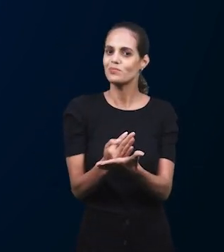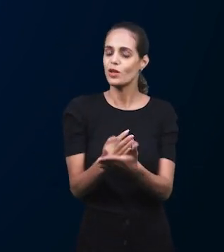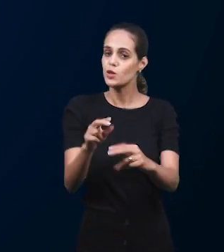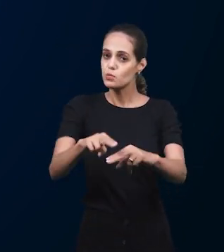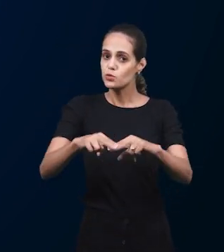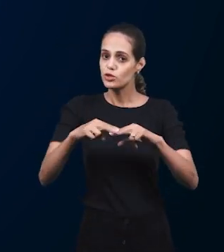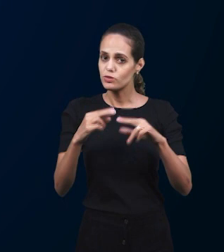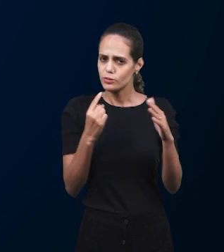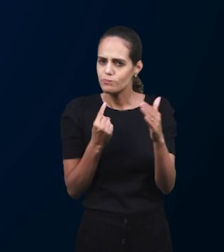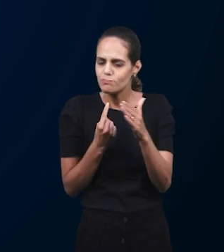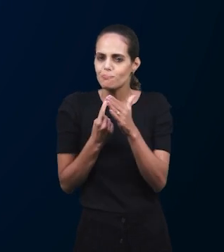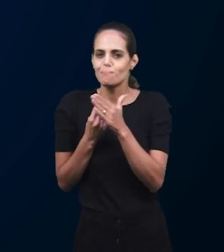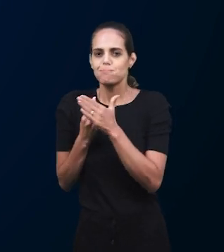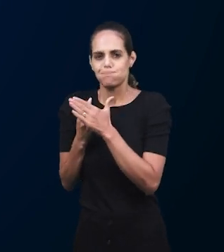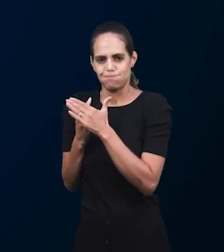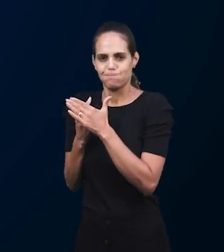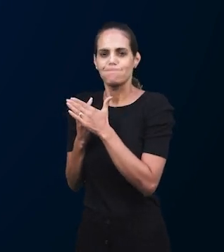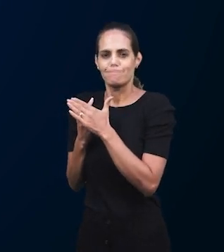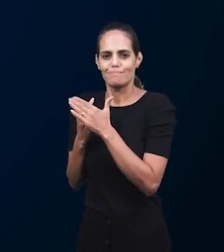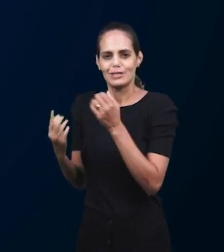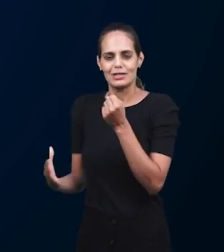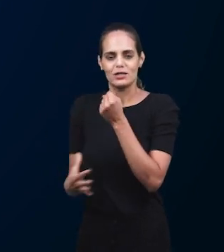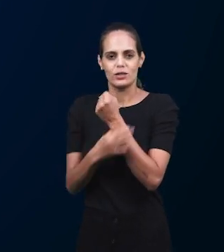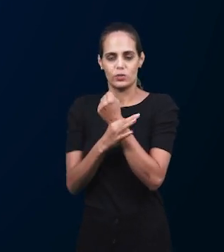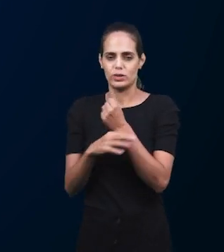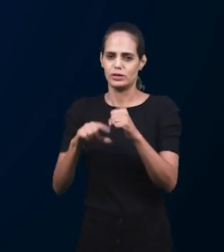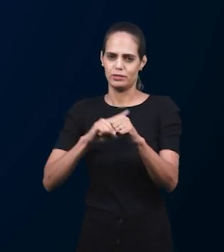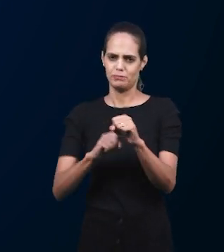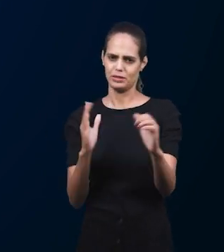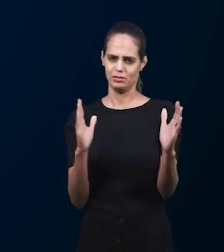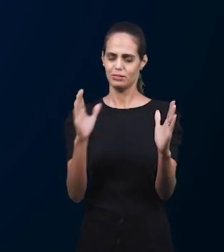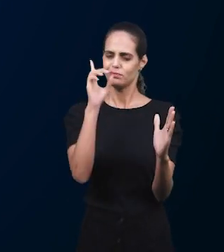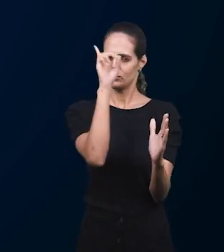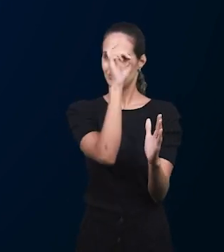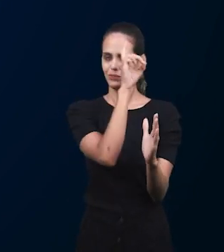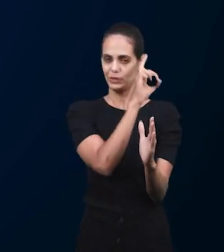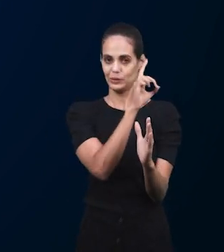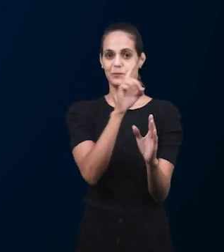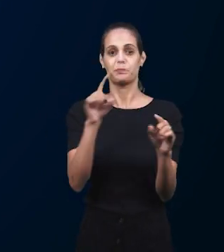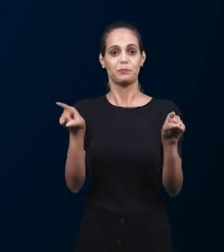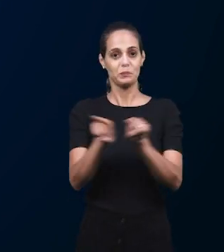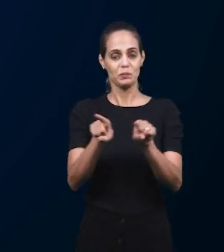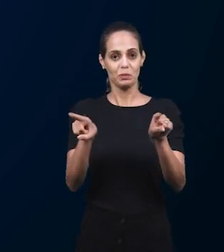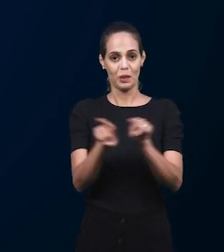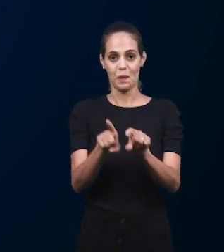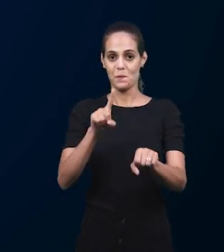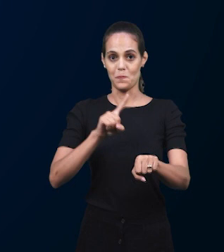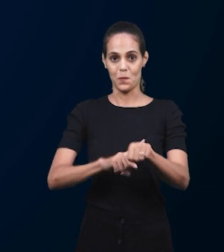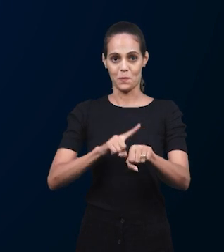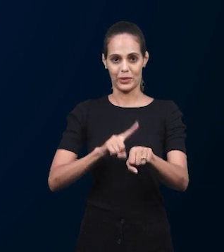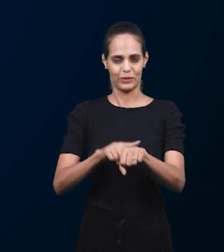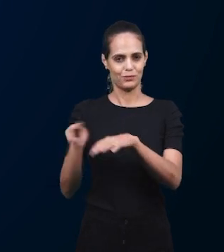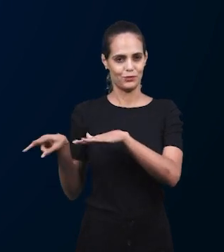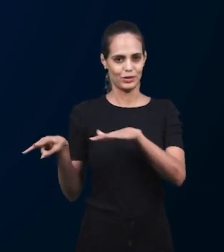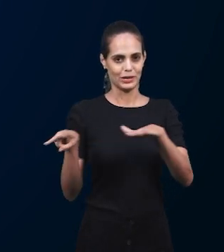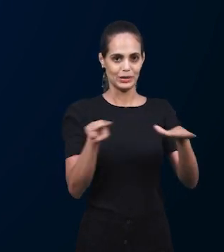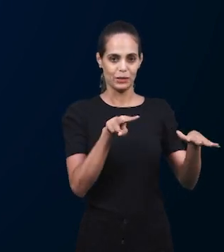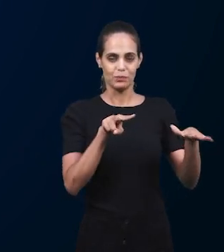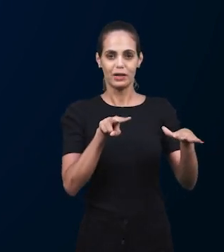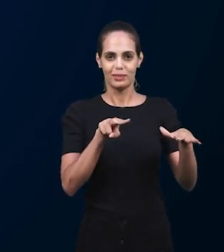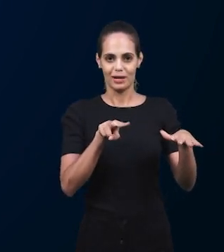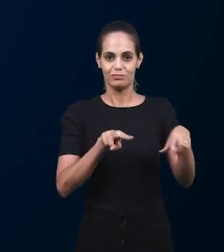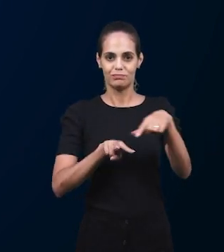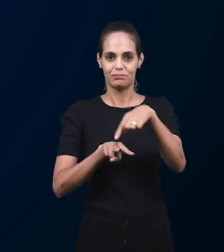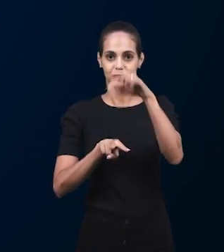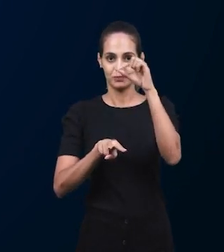убежищем в эти трудные времена, а также, когда приходит воскресенье, когда мы, очень важно сравнить